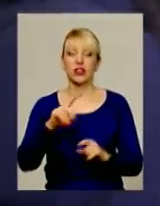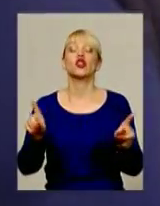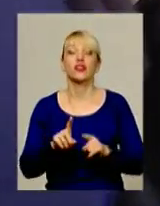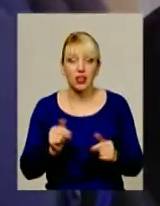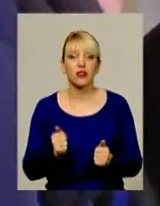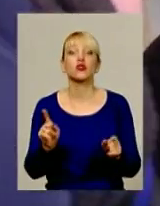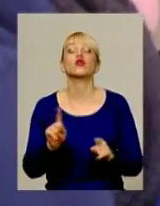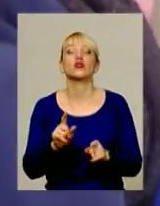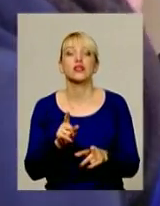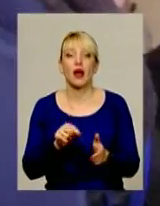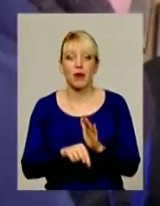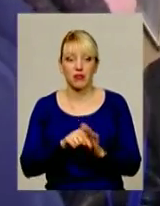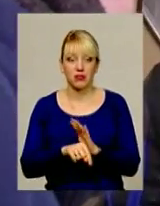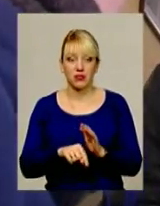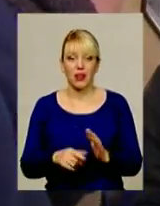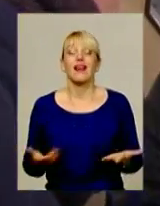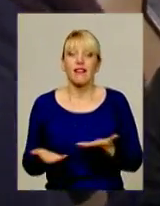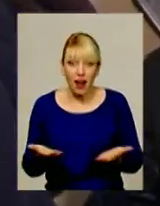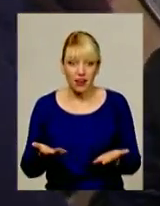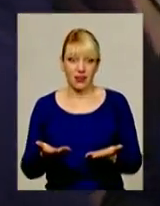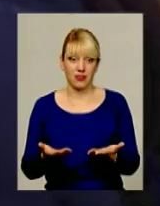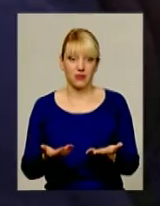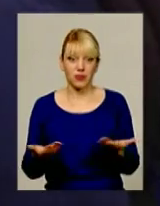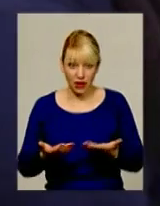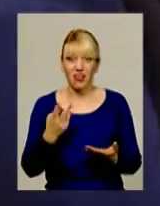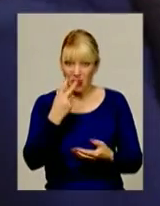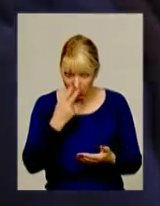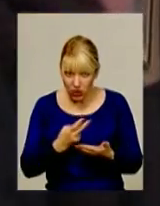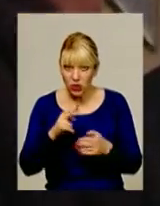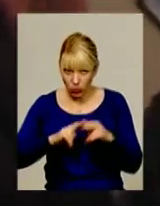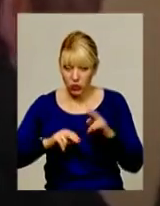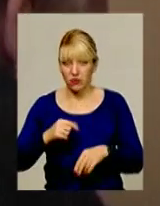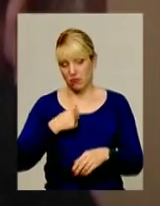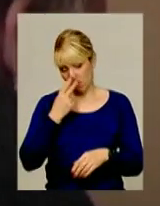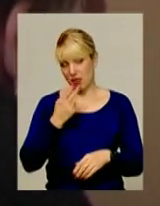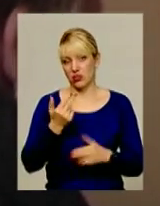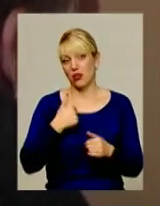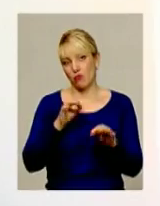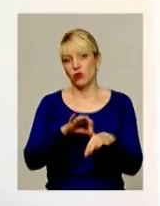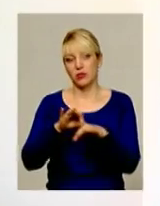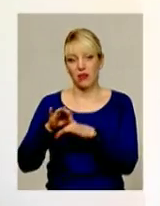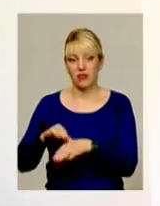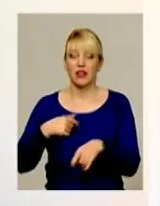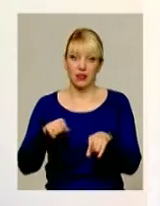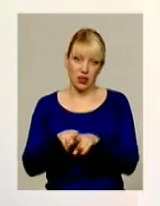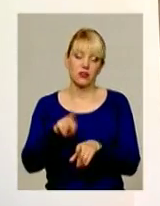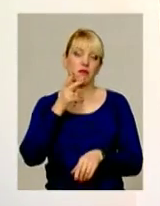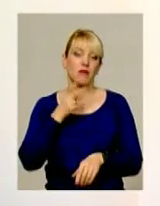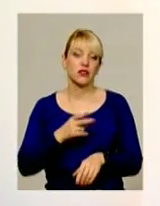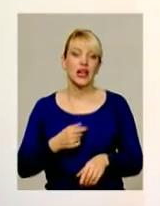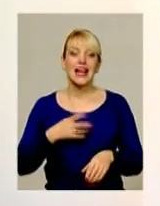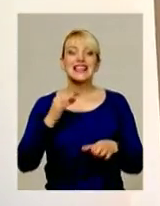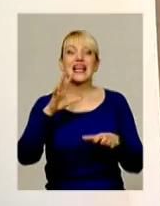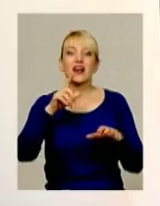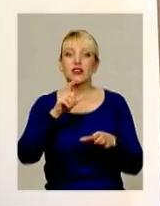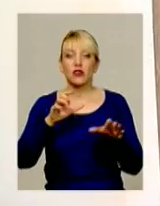відбувається? Удивіться. Яке? Ви бачили? Так, бачили. Можемо вас завести. Я теж його бачу. За словами голови громади,